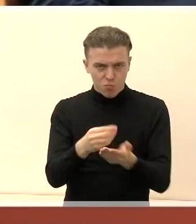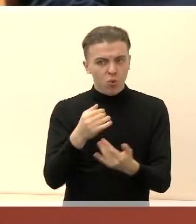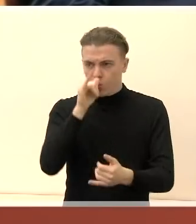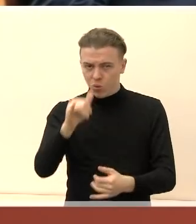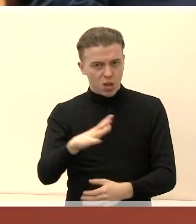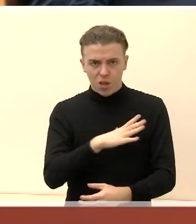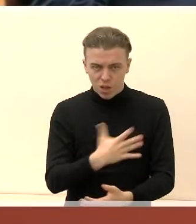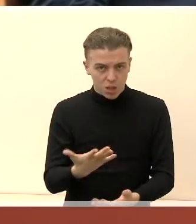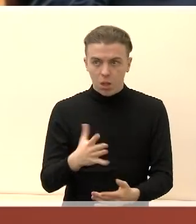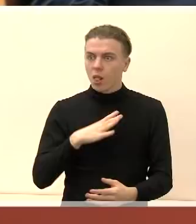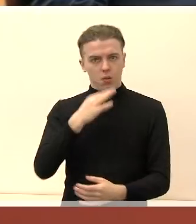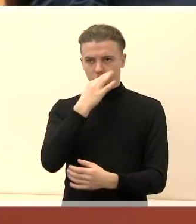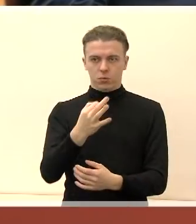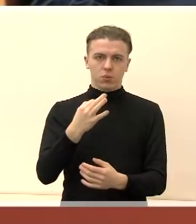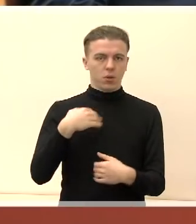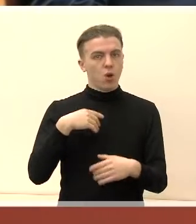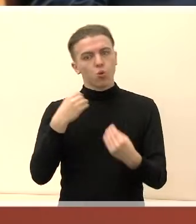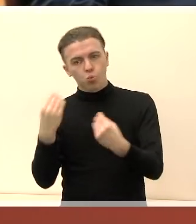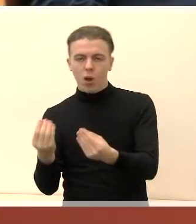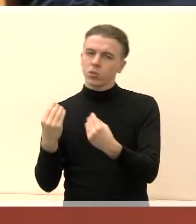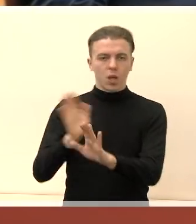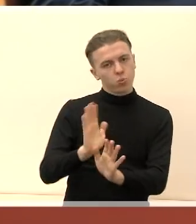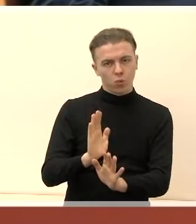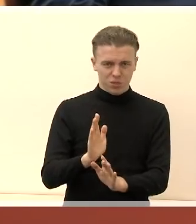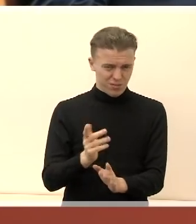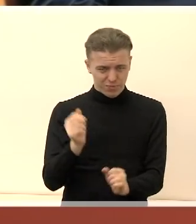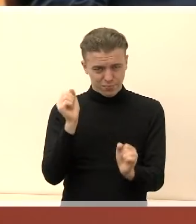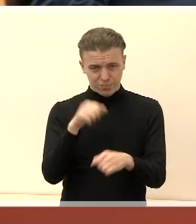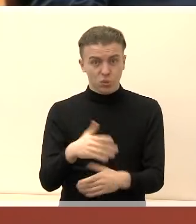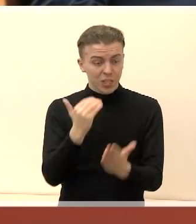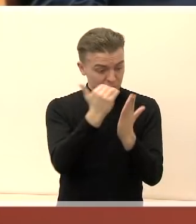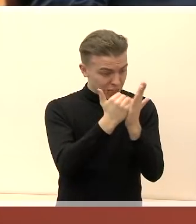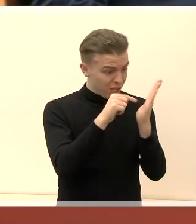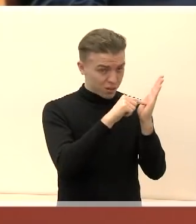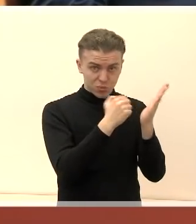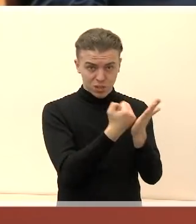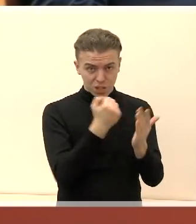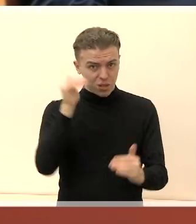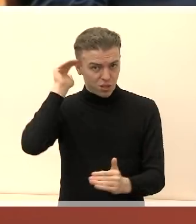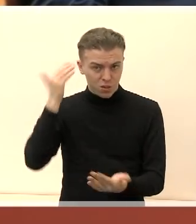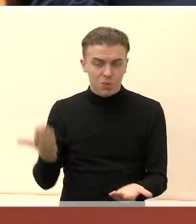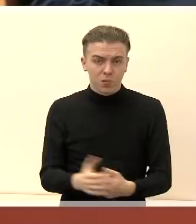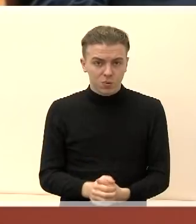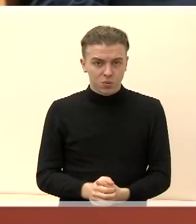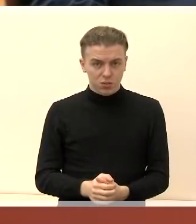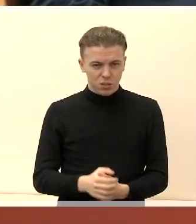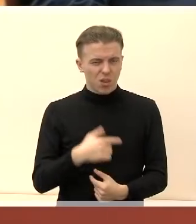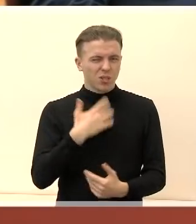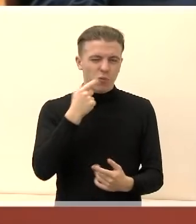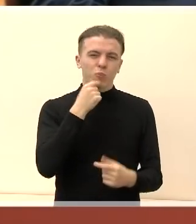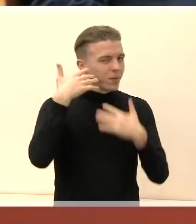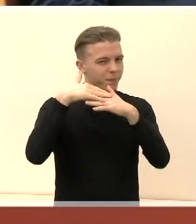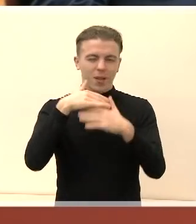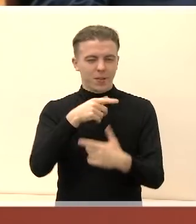dalykams ir negalima taip sakyti, kad pat duosim ar neduosim. Taigi yra įstatymai, juos reikia vadovautis. Aš manau, kad jis nepamatotai pakalbėjo ir